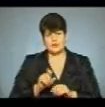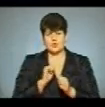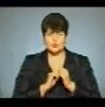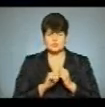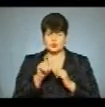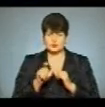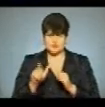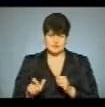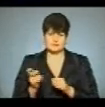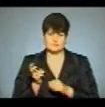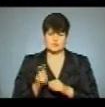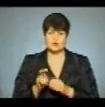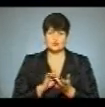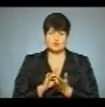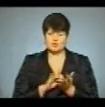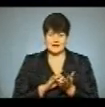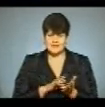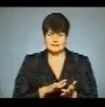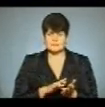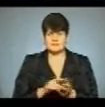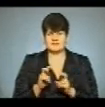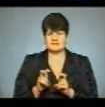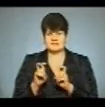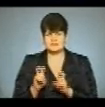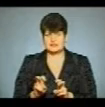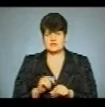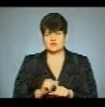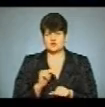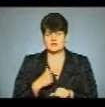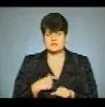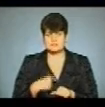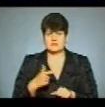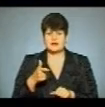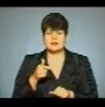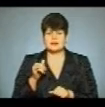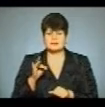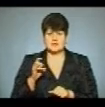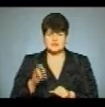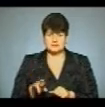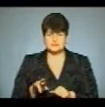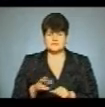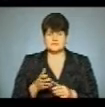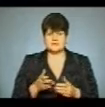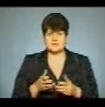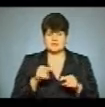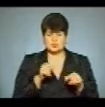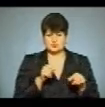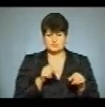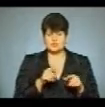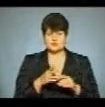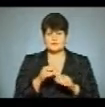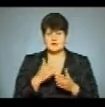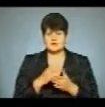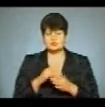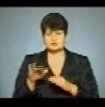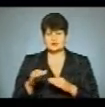кожен відвідувач, турист тернополяна мав сідати і відчувати себе в гімназійній атмосфері. Та чорнельниця, яка тут внизу, вона мала